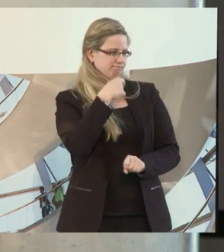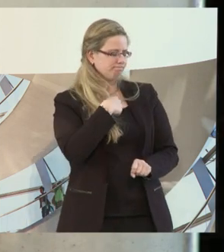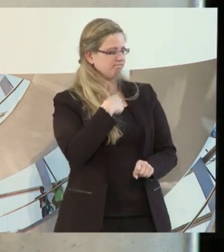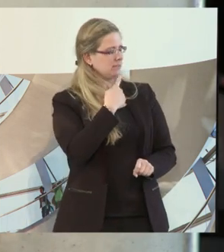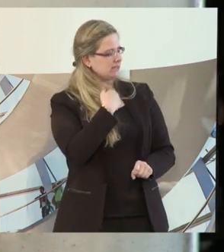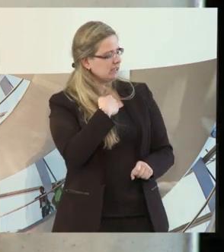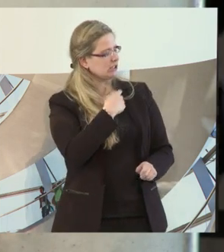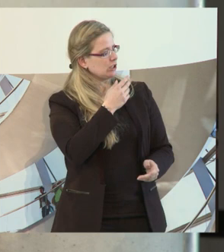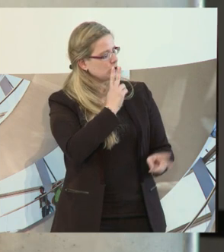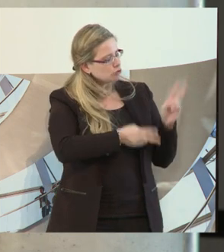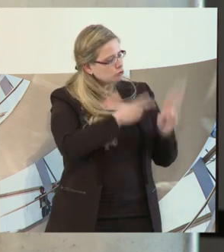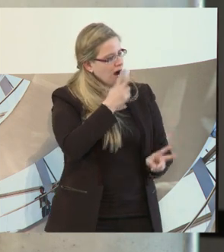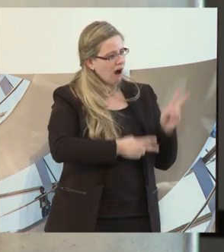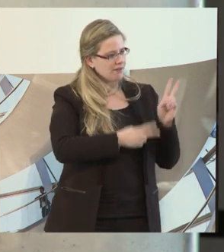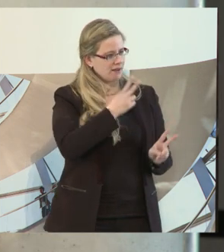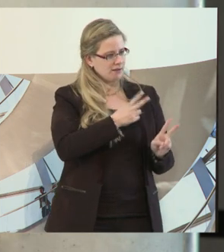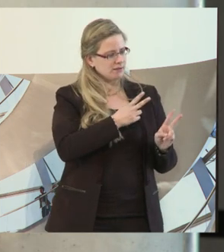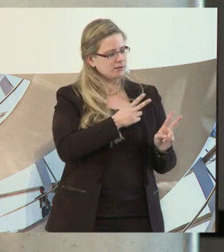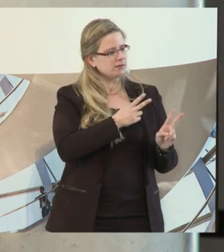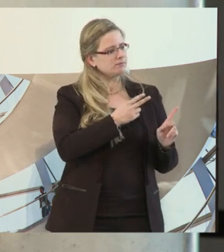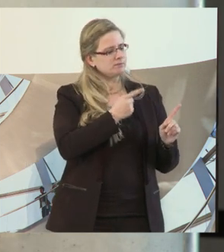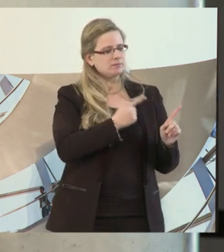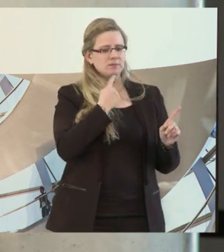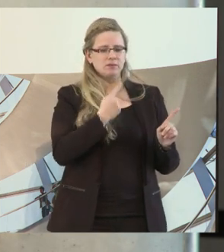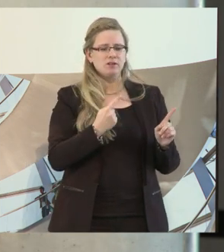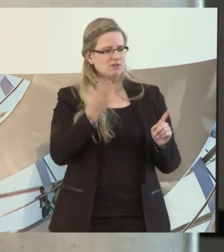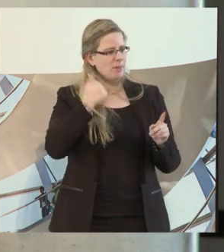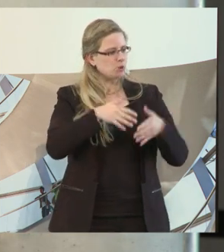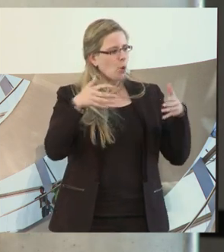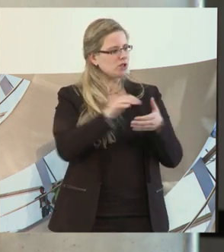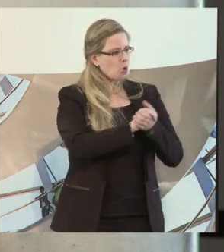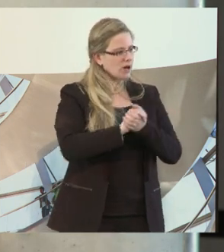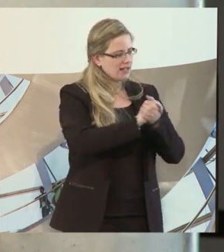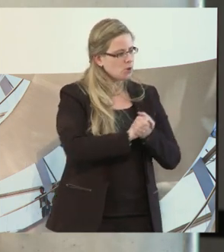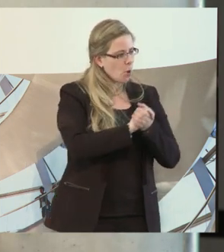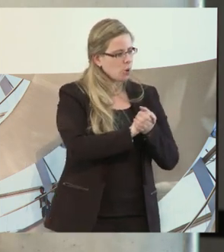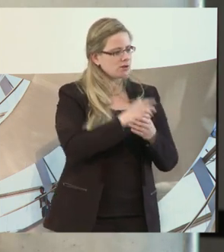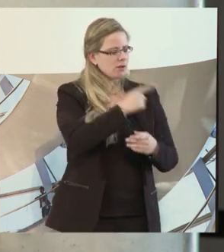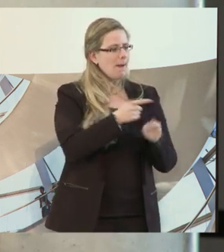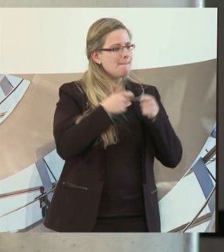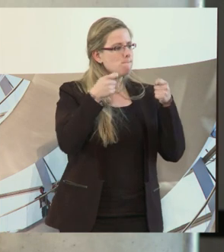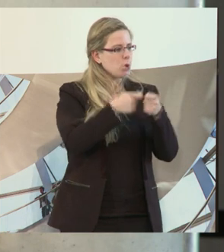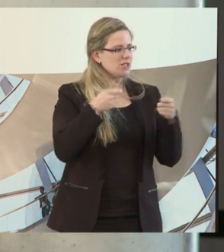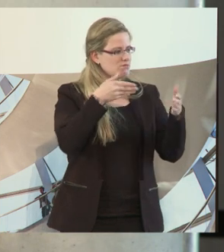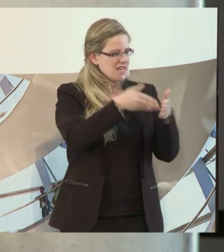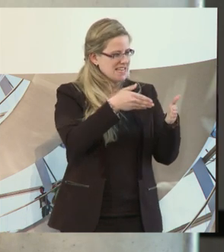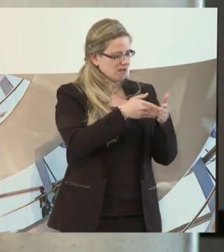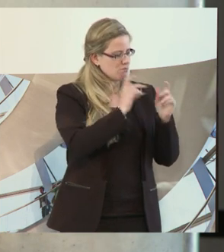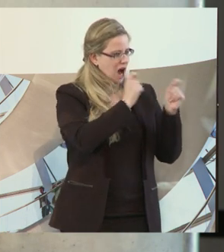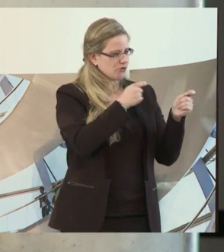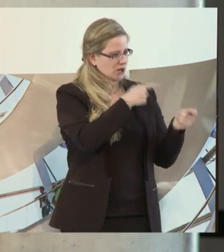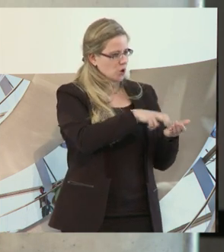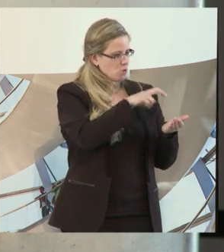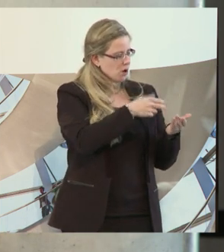Bundesbehindertenbeauftragten in der Situation der großen Koalition nicht mehr Bundesbehindertenbeauftragter war, weil das